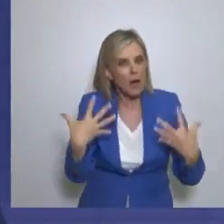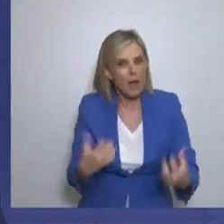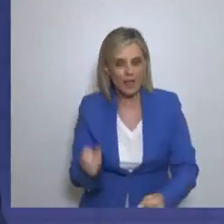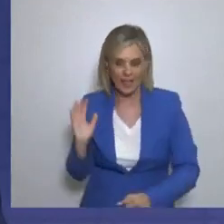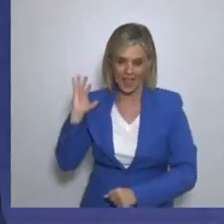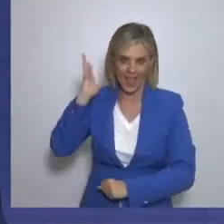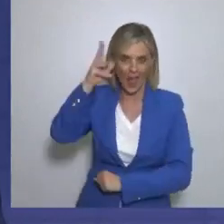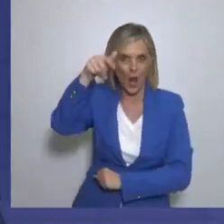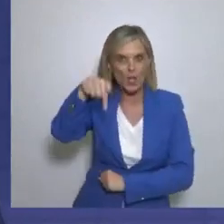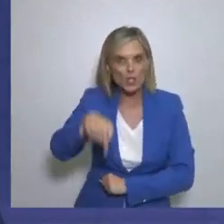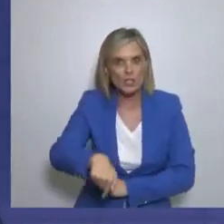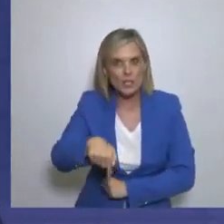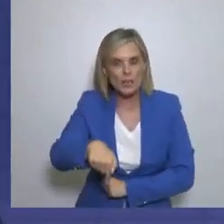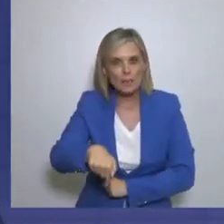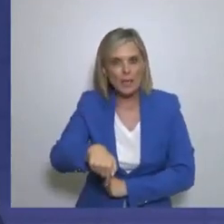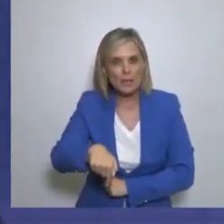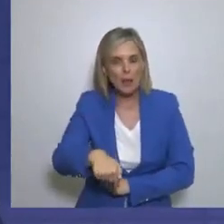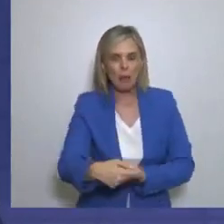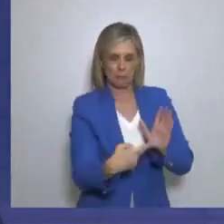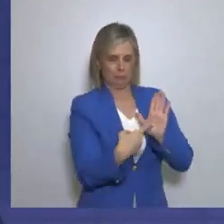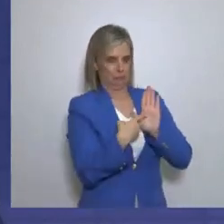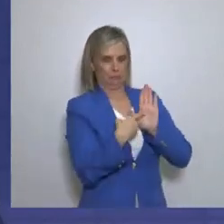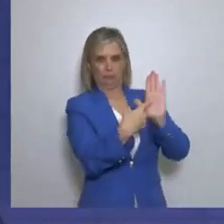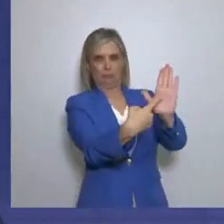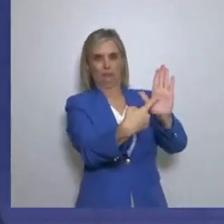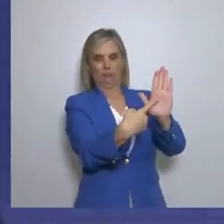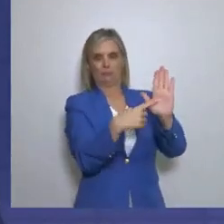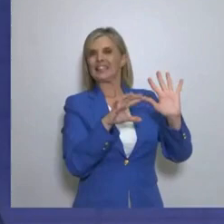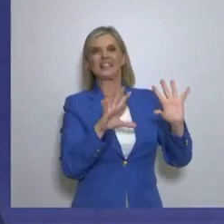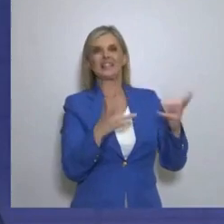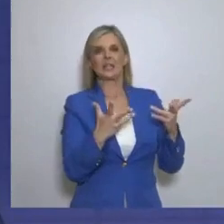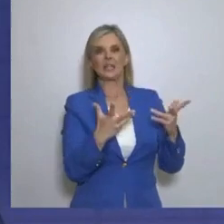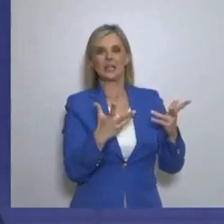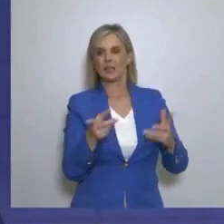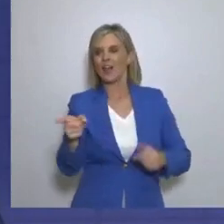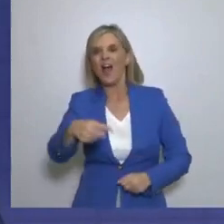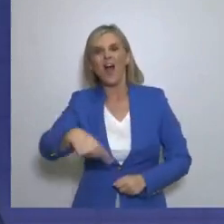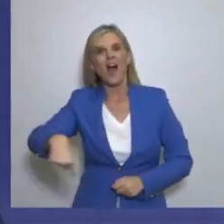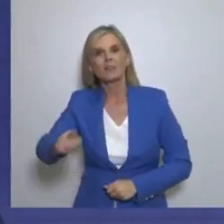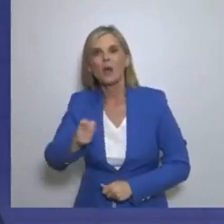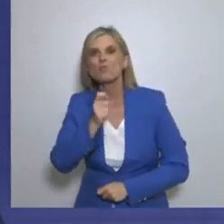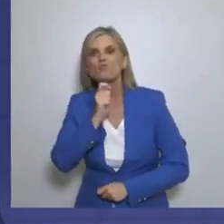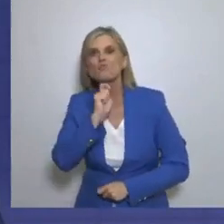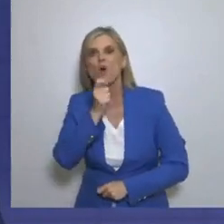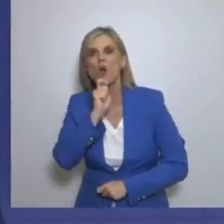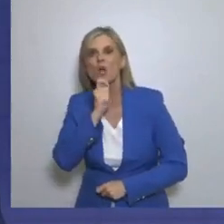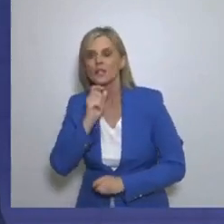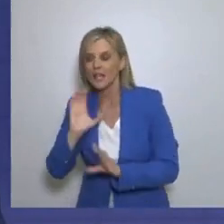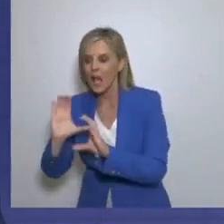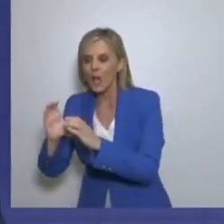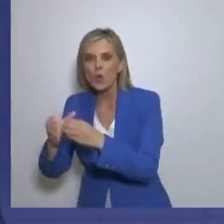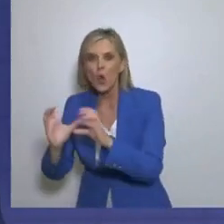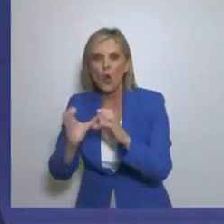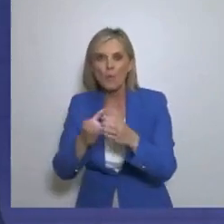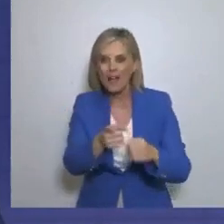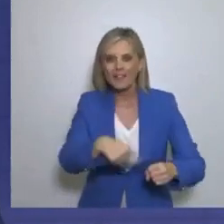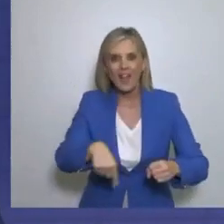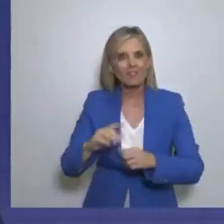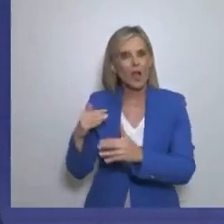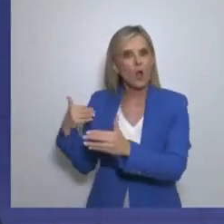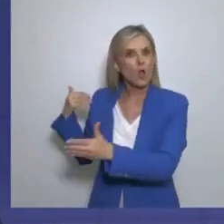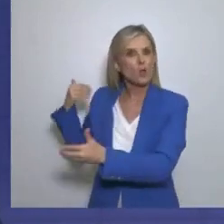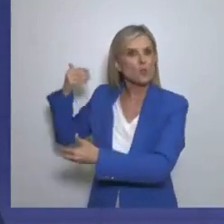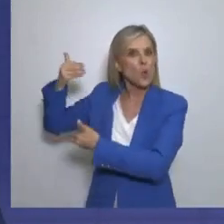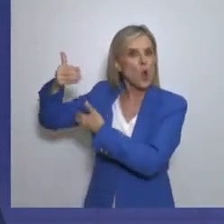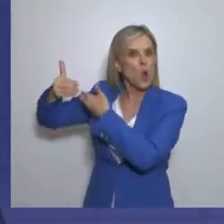μέχρι σήμερα Το οποίο η πολιτική βούληση που υπήρξε όλα αυτά τα χρόνια Που δεν